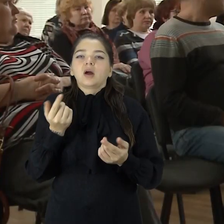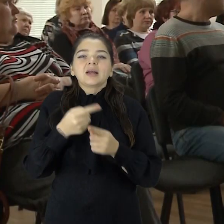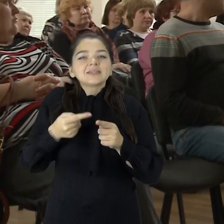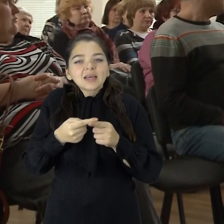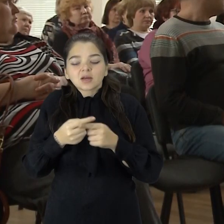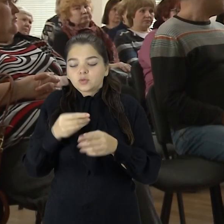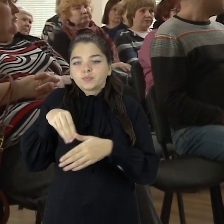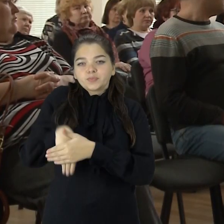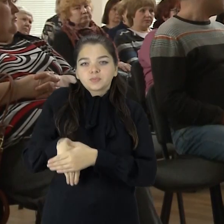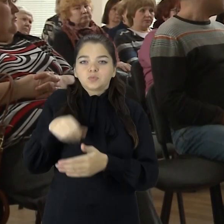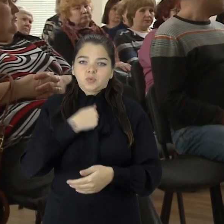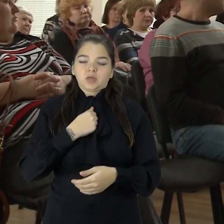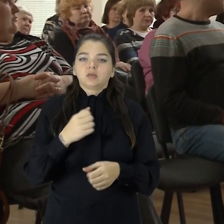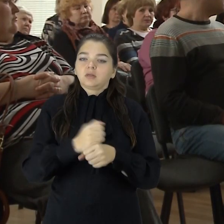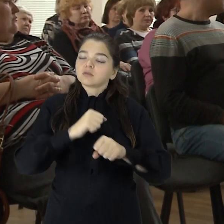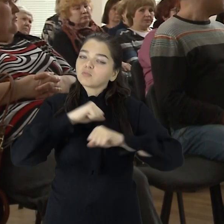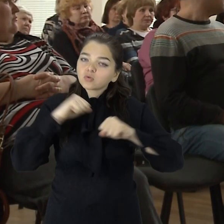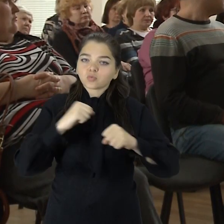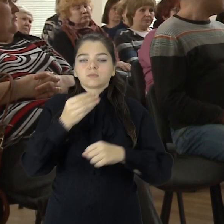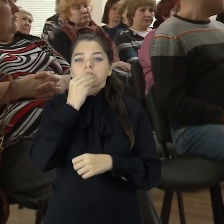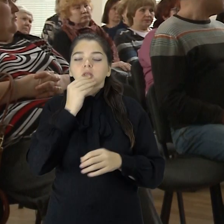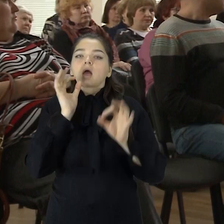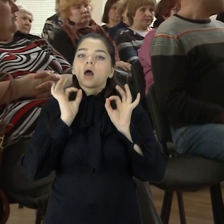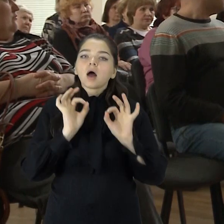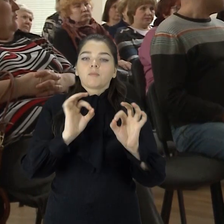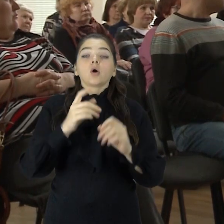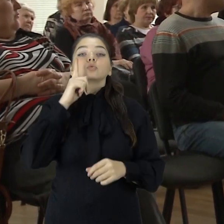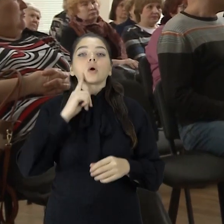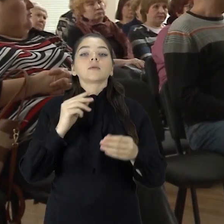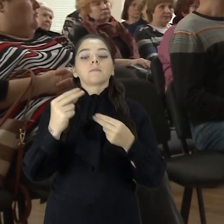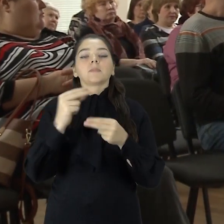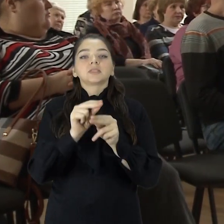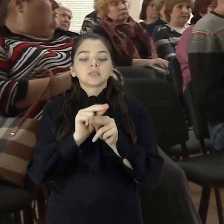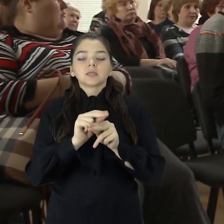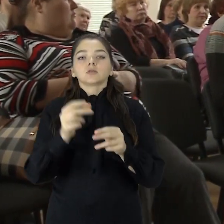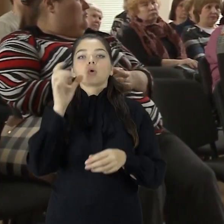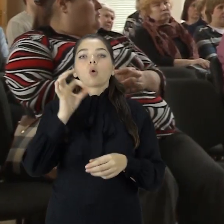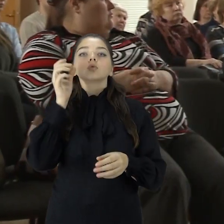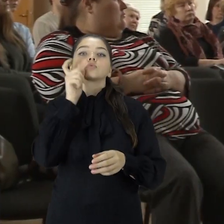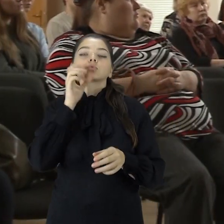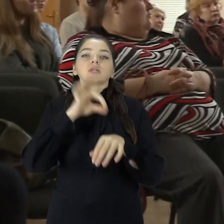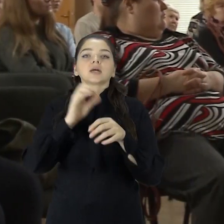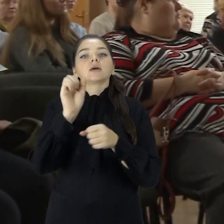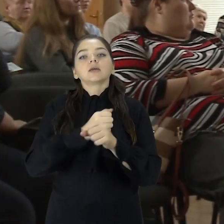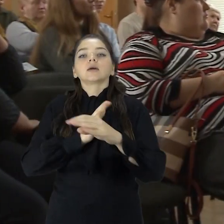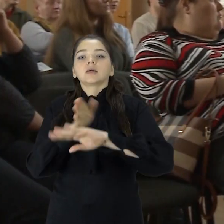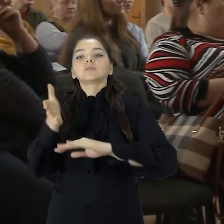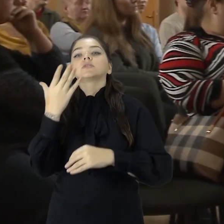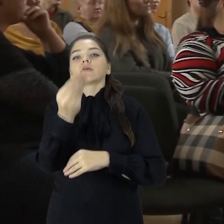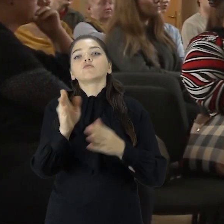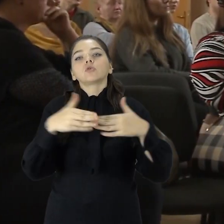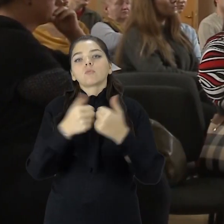turėti riešutų ar sėklų, planuoti savo laiką ir tinkamai maitinti sportuoti. Norint pasitikrinti dėl diabetu,